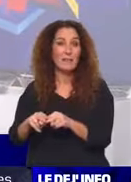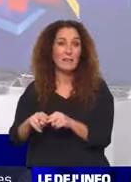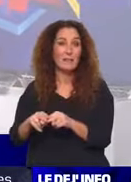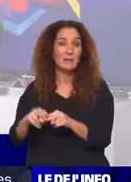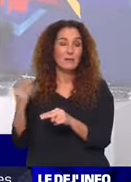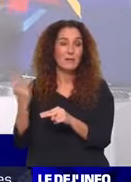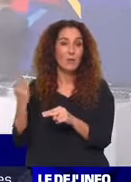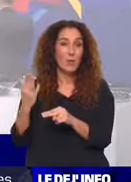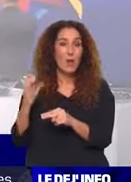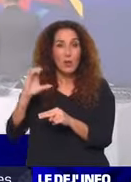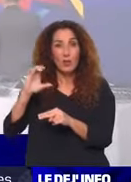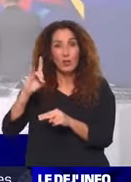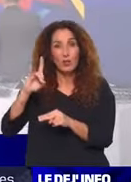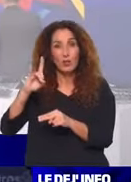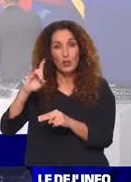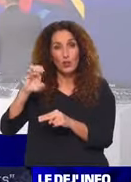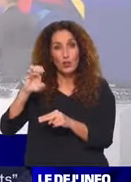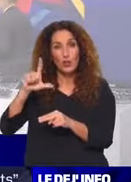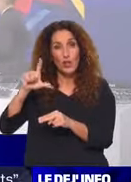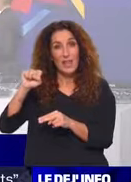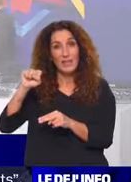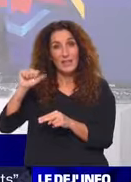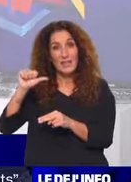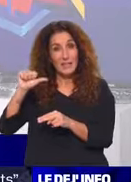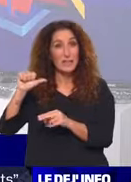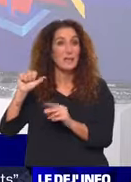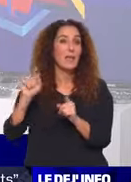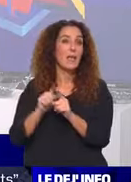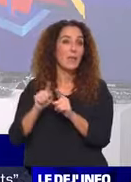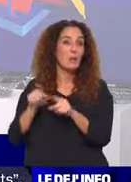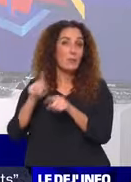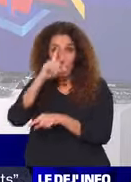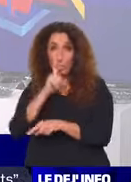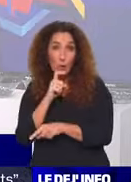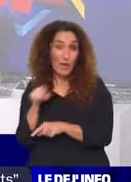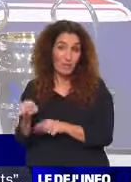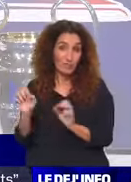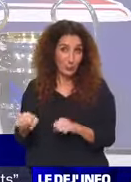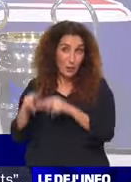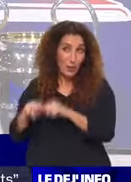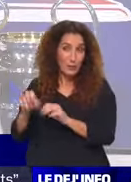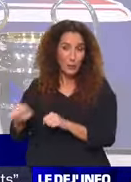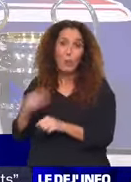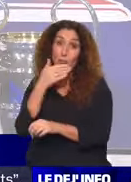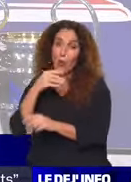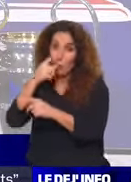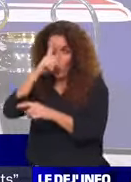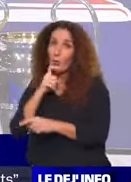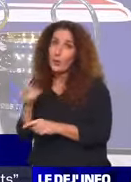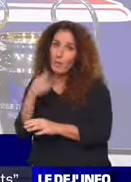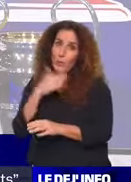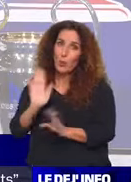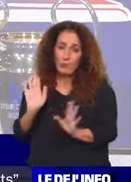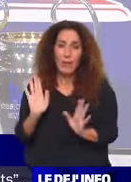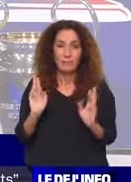Chelsea, le tenant du trophée. Donc, à choisir, ça serait mieux, les Portugais du Sporting. Mais bon, on va attendre, là, pour l'instant, de savoir si